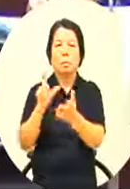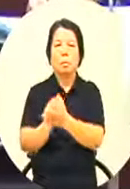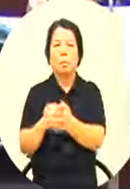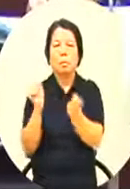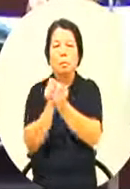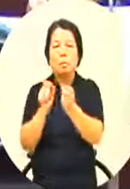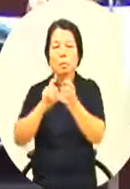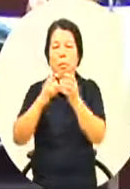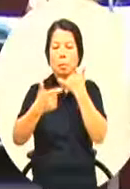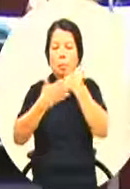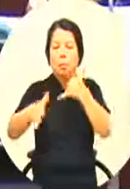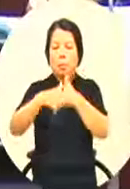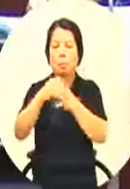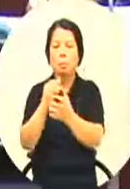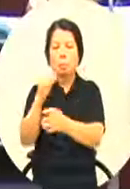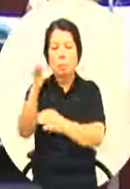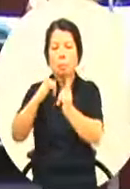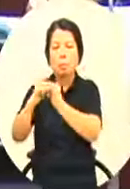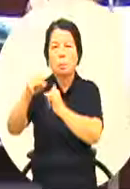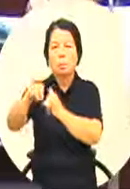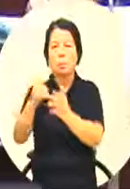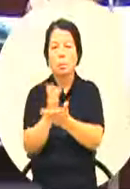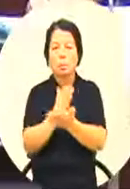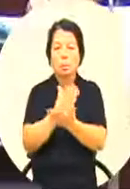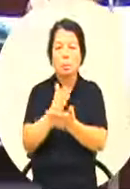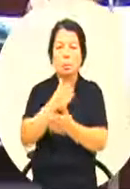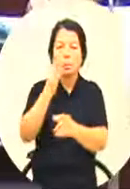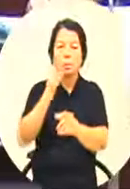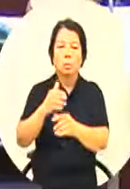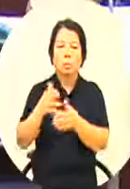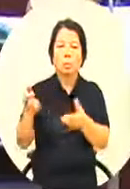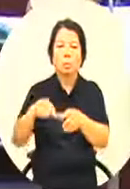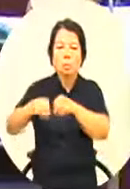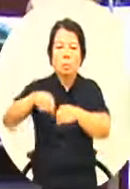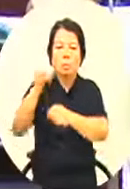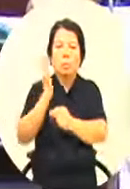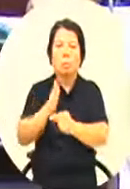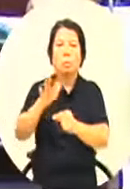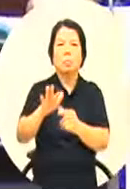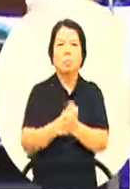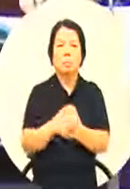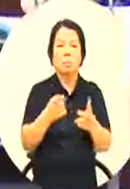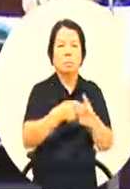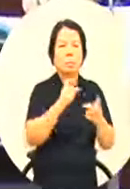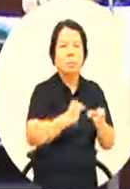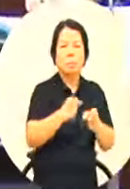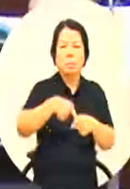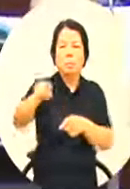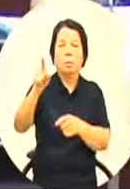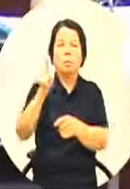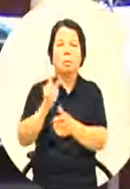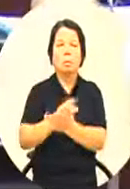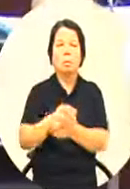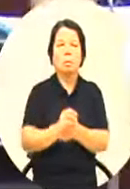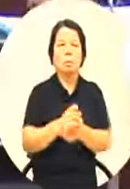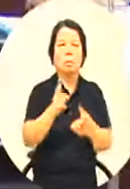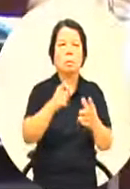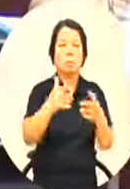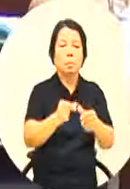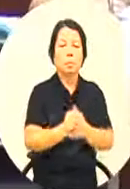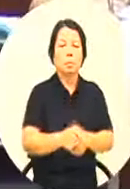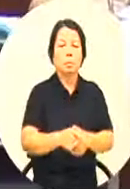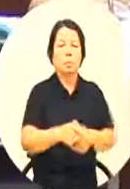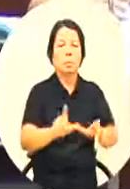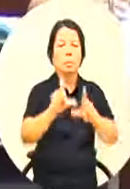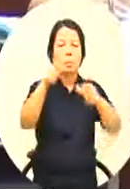居民健康风险的评估正在进行中也是小港区在进行另外就是东南水泥厂高雄厂复工以